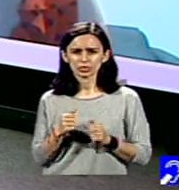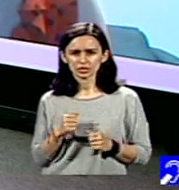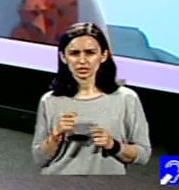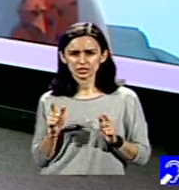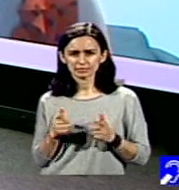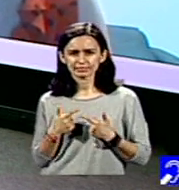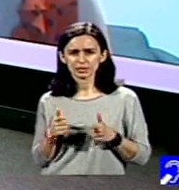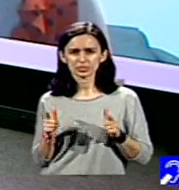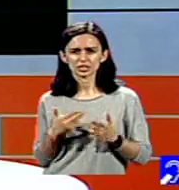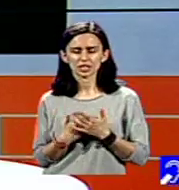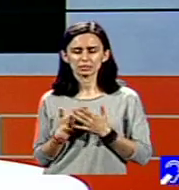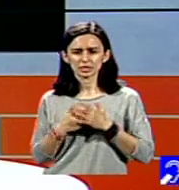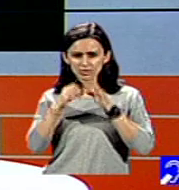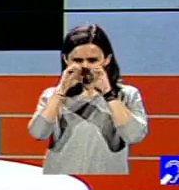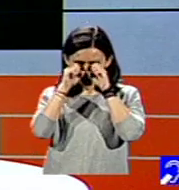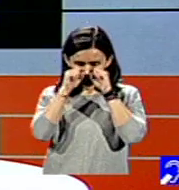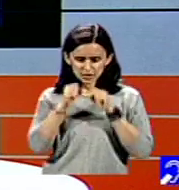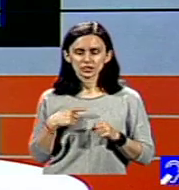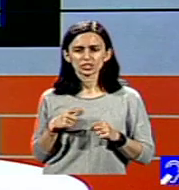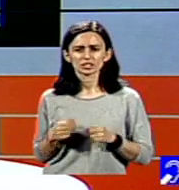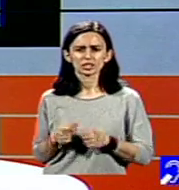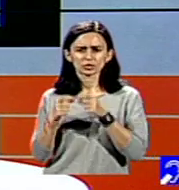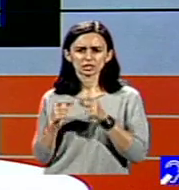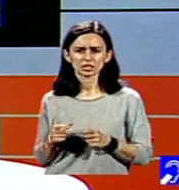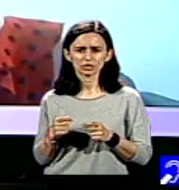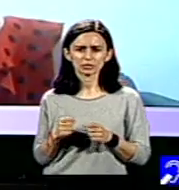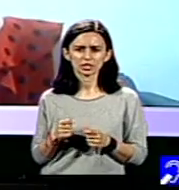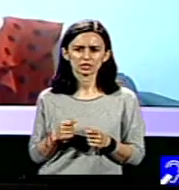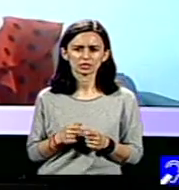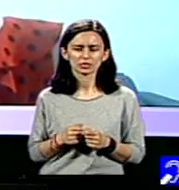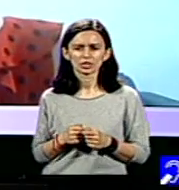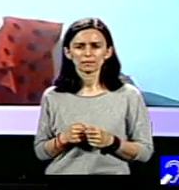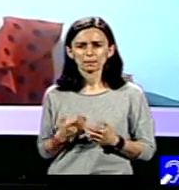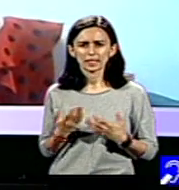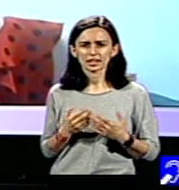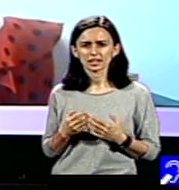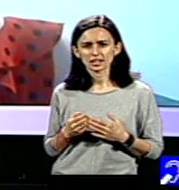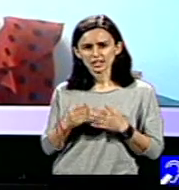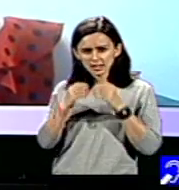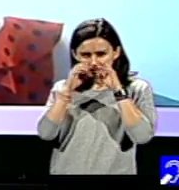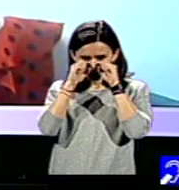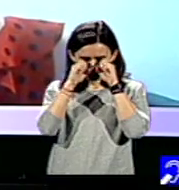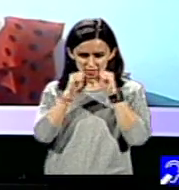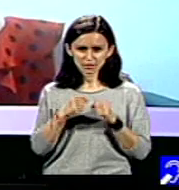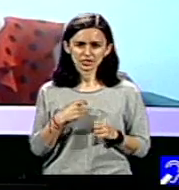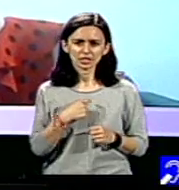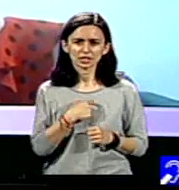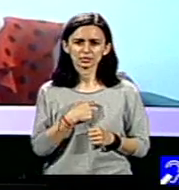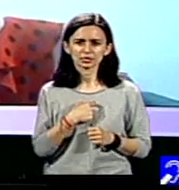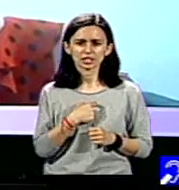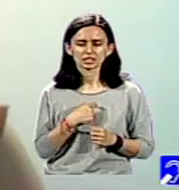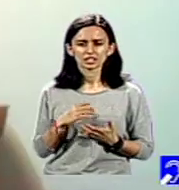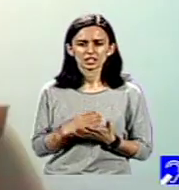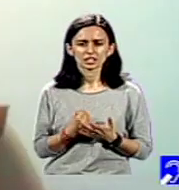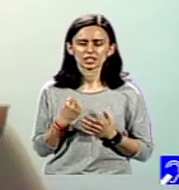Ăsta chiar e domeniul la care persoanele cu deficiențe de vedere ar face față și în competițiile obișnuite, numai